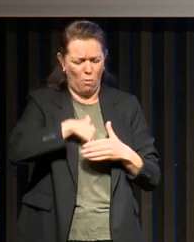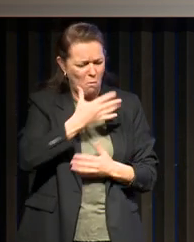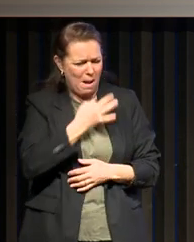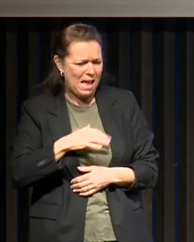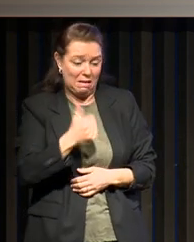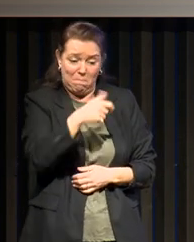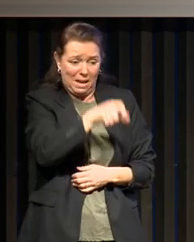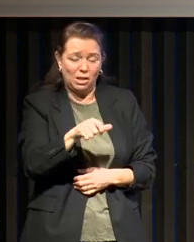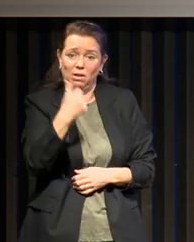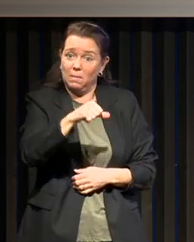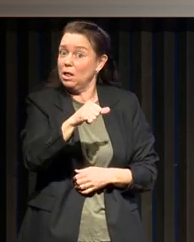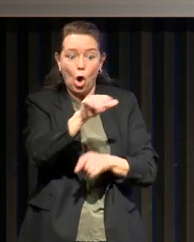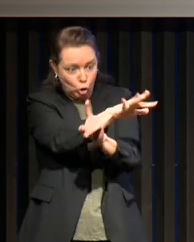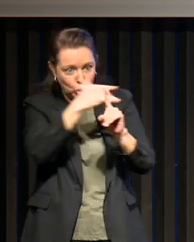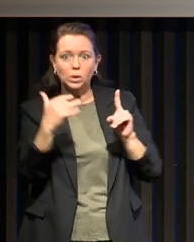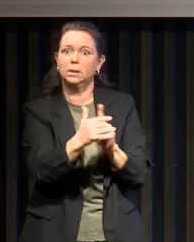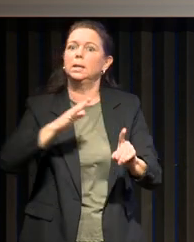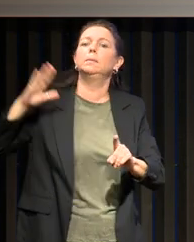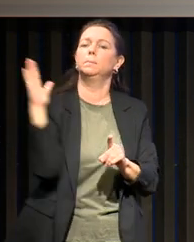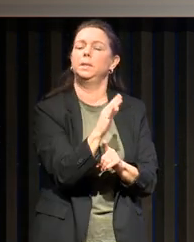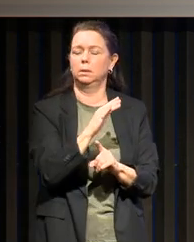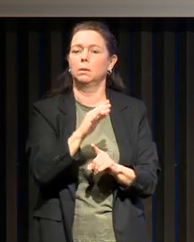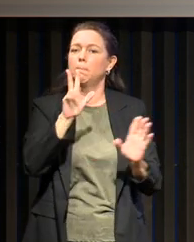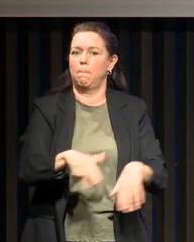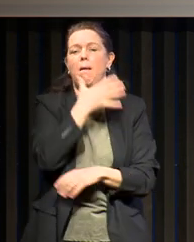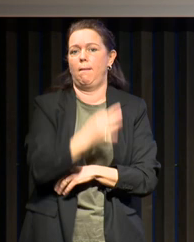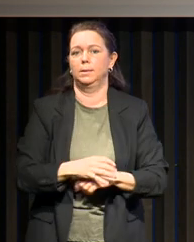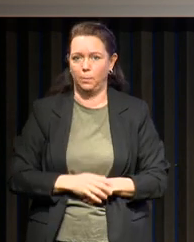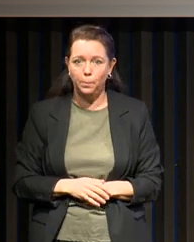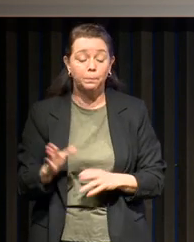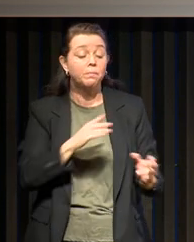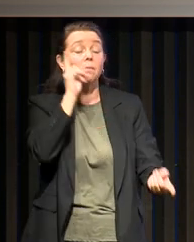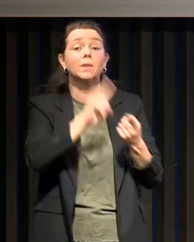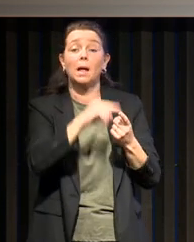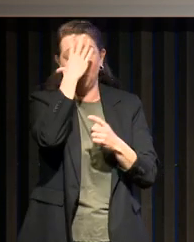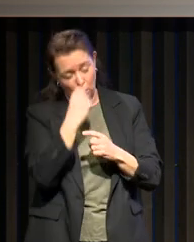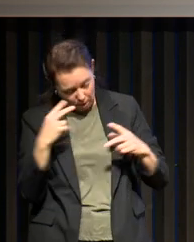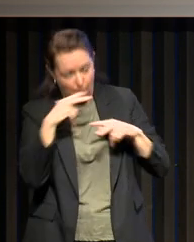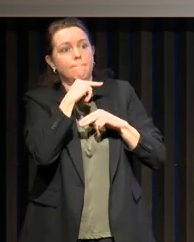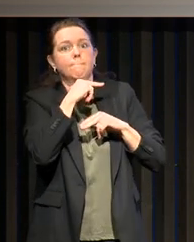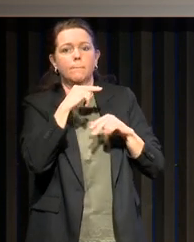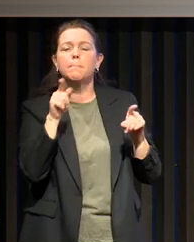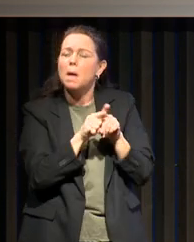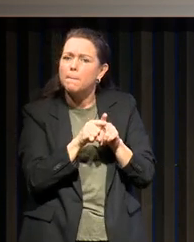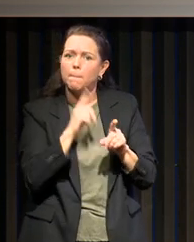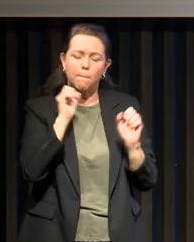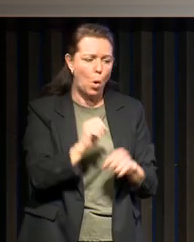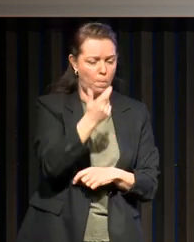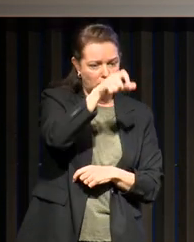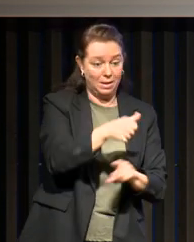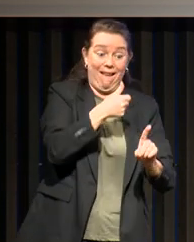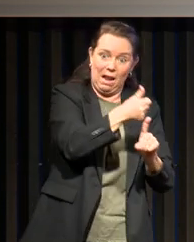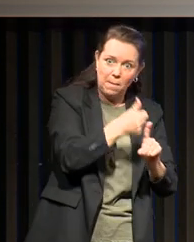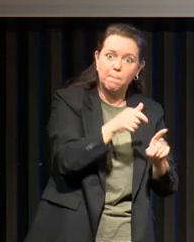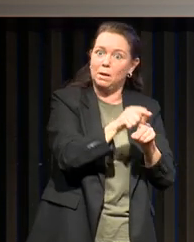individuel, mais un malaise sociétal, le romantisme. Eh bien, on va voir la même chose pour les apnés du sommeil. Comment ça peut être à la fois un malaise individuel et